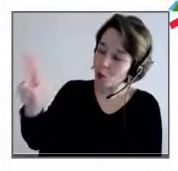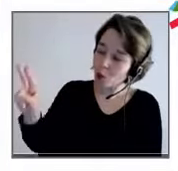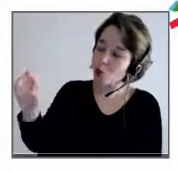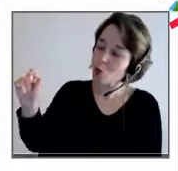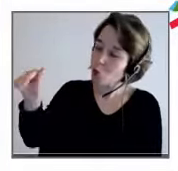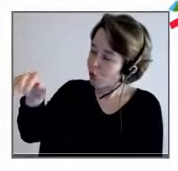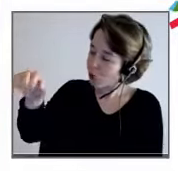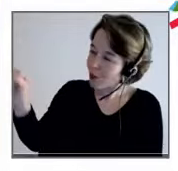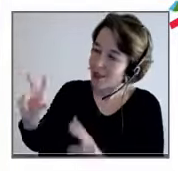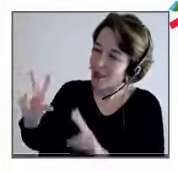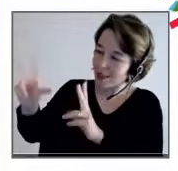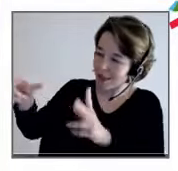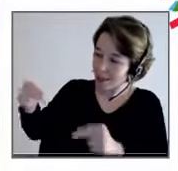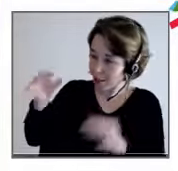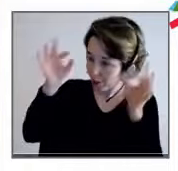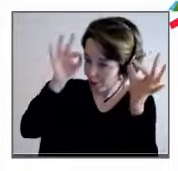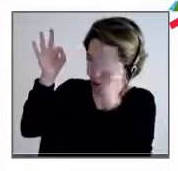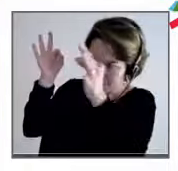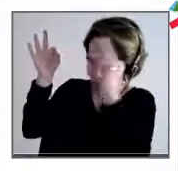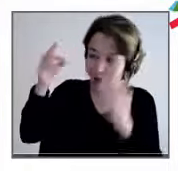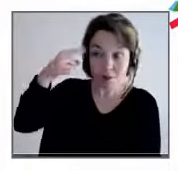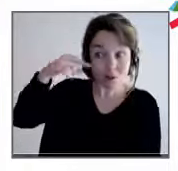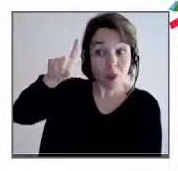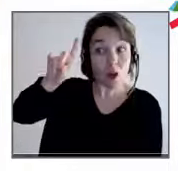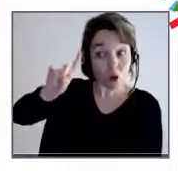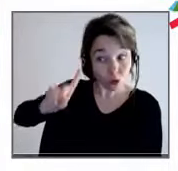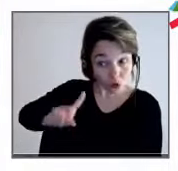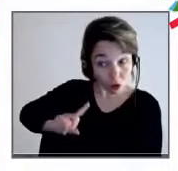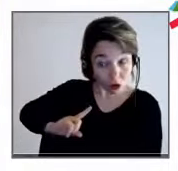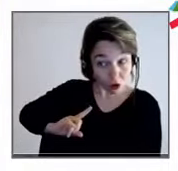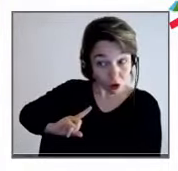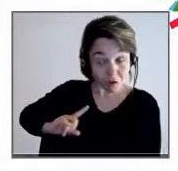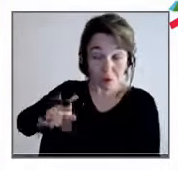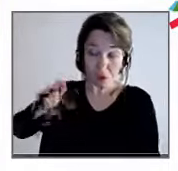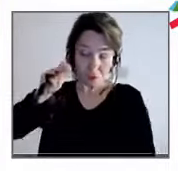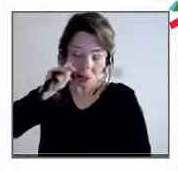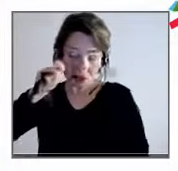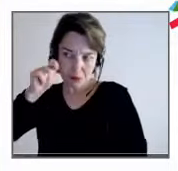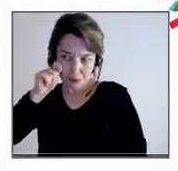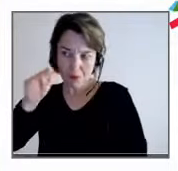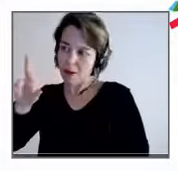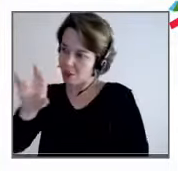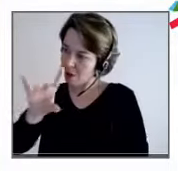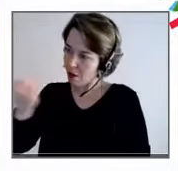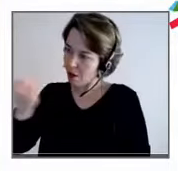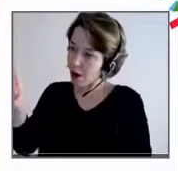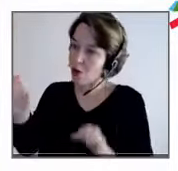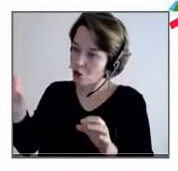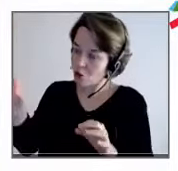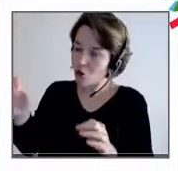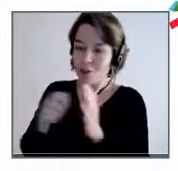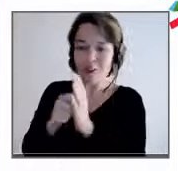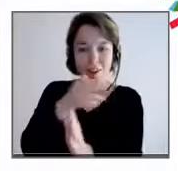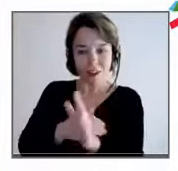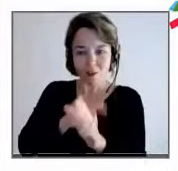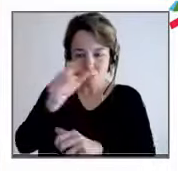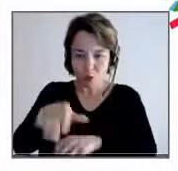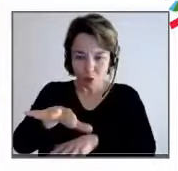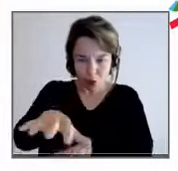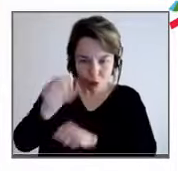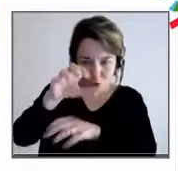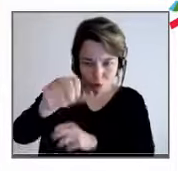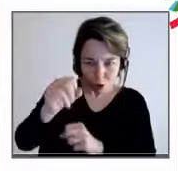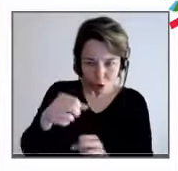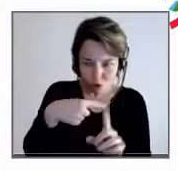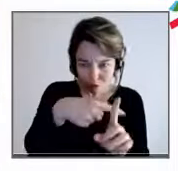Vous êtes à la fois philosophe et puis experte en ressources humaines. Vous avez même été chasseuse de tête. Vous connaissez donc parfaitement le monde de l'entreprise.